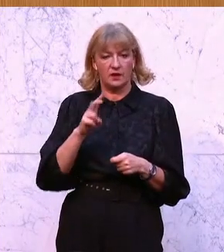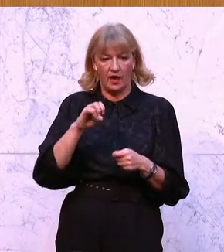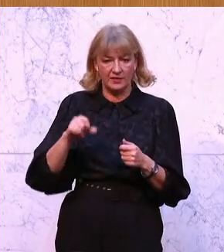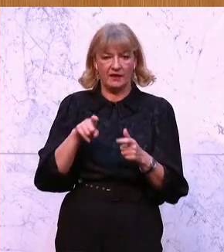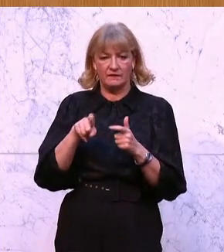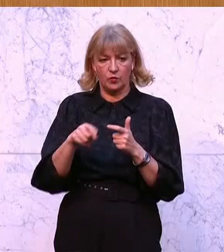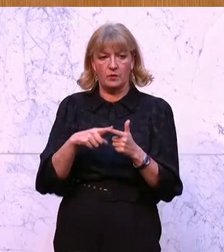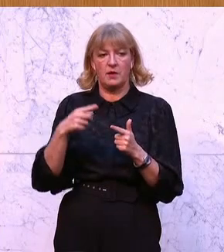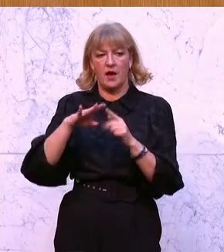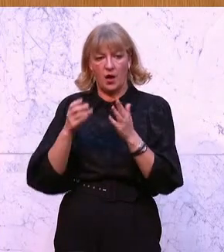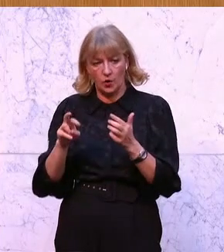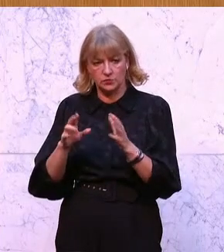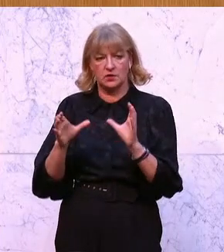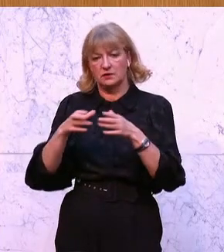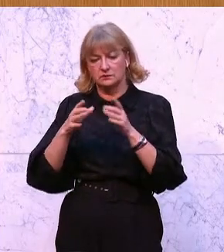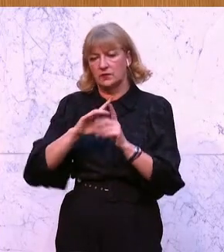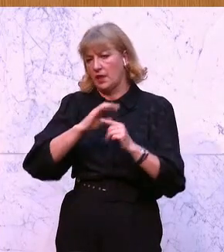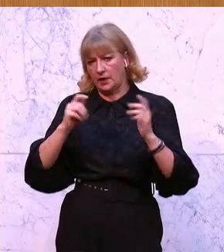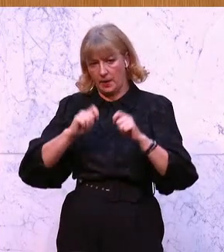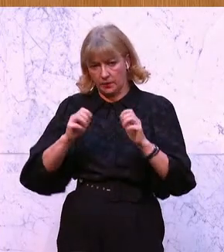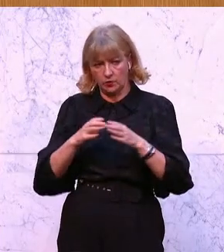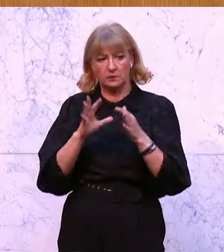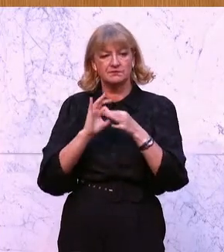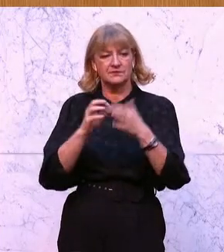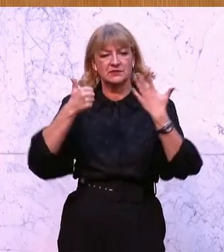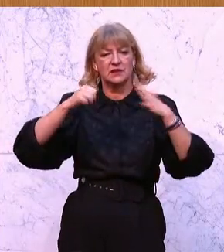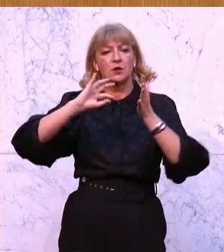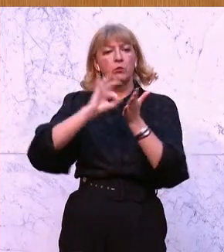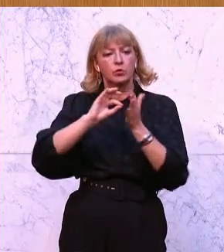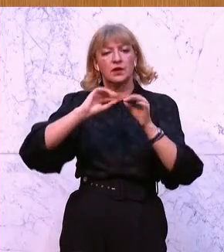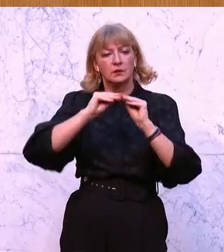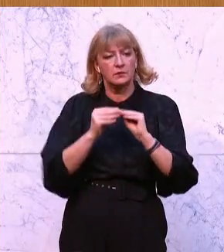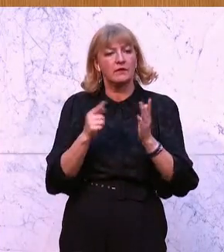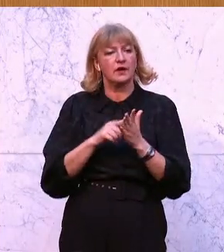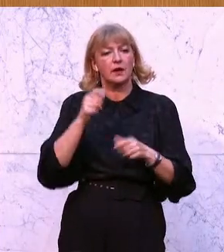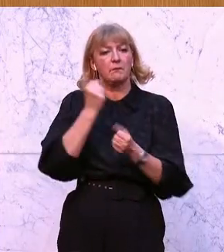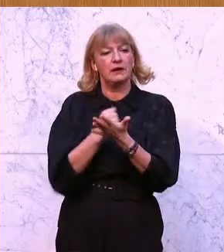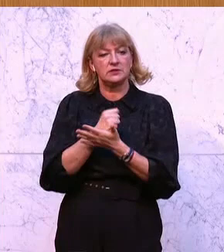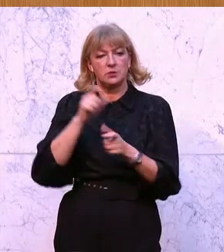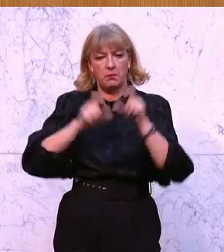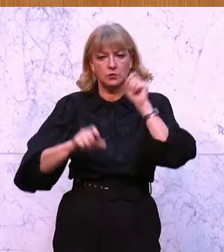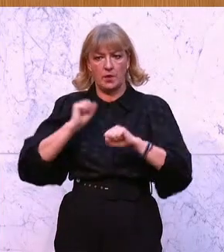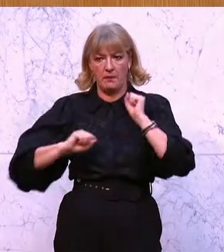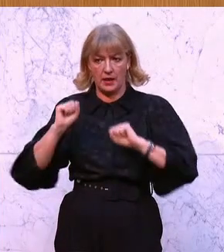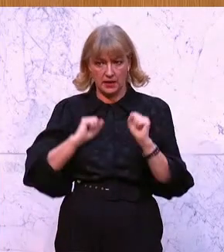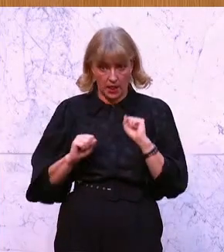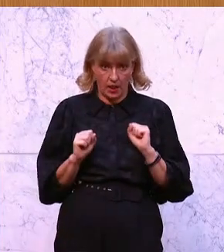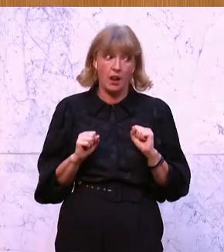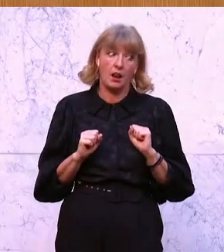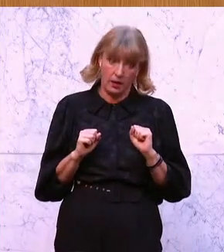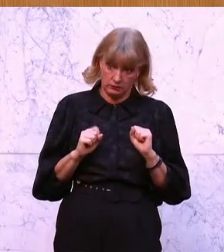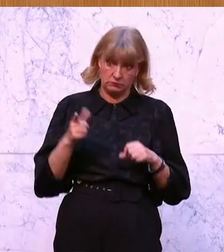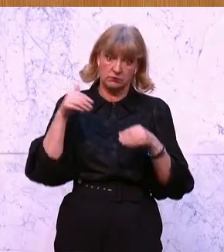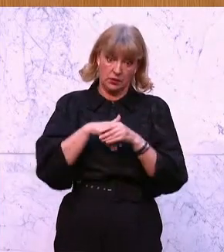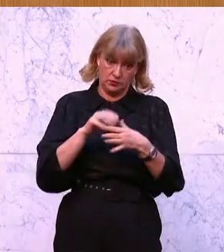Peter Wurr, Mag. Gerald Hauser, Rosa Ecker und weitere Abgeordnete betreffend Sechs-Punkte-Plan zur Lösung des medizinischen Personalmangels. Und der hat einen sehr starken